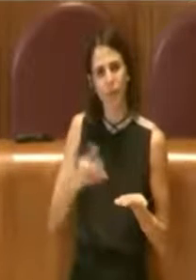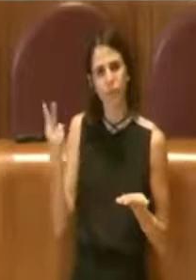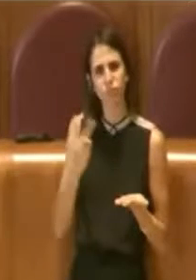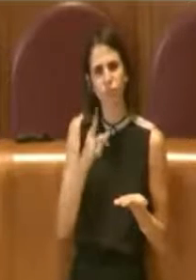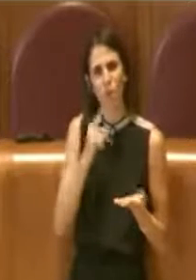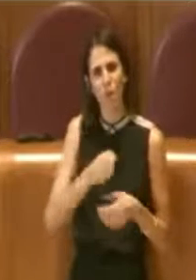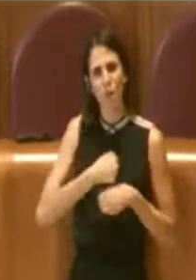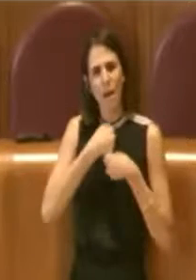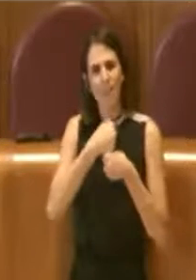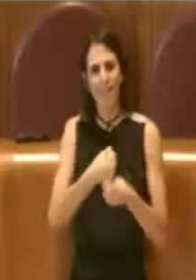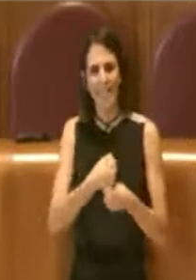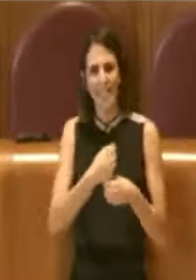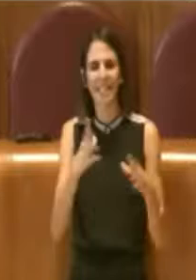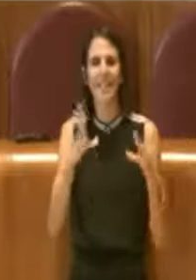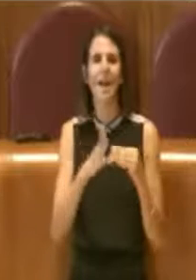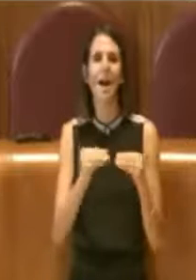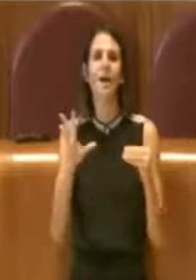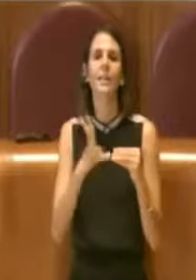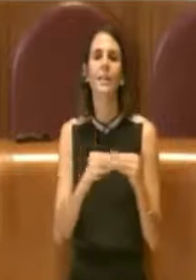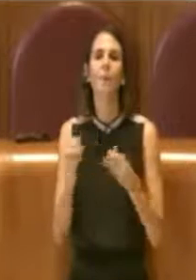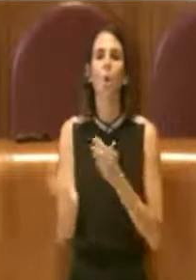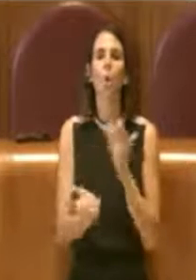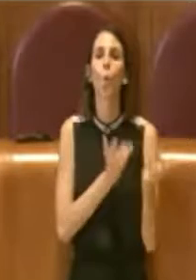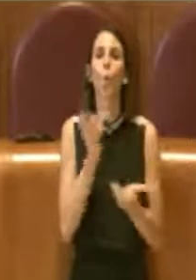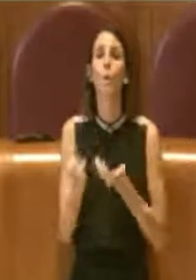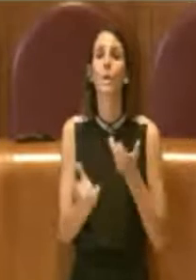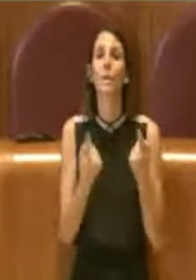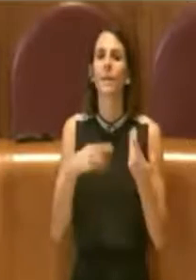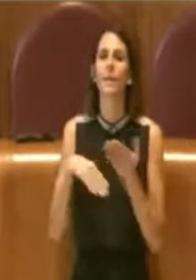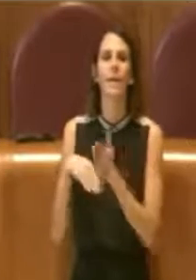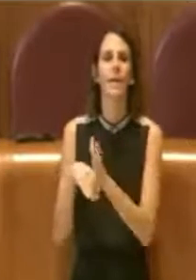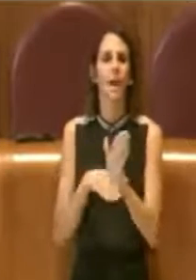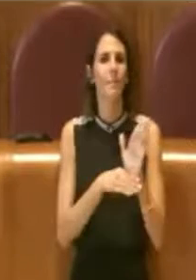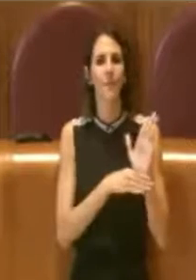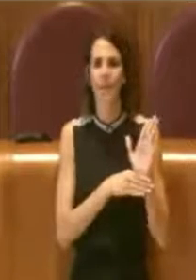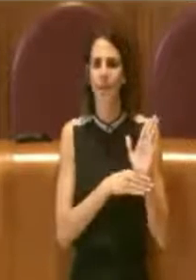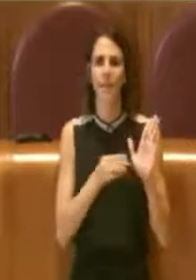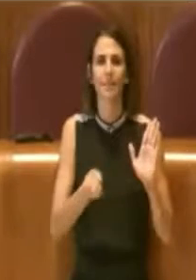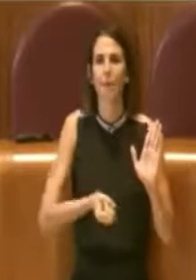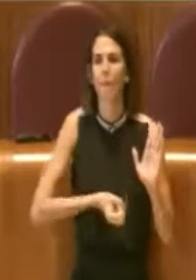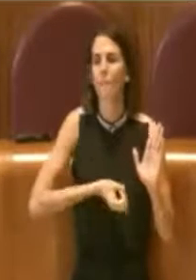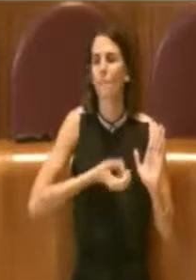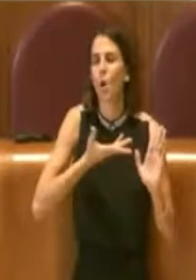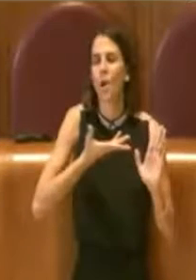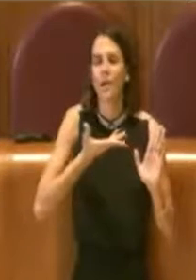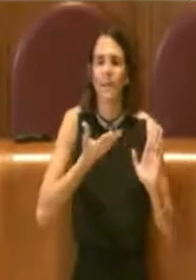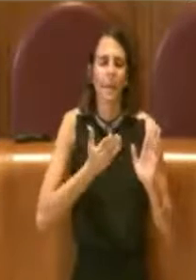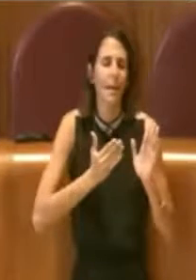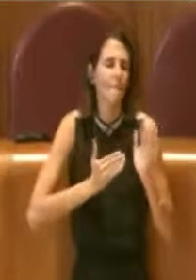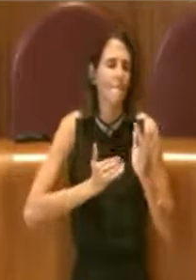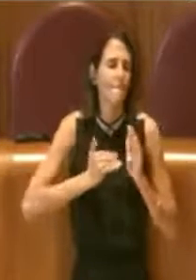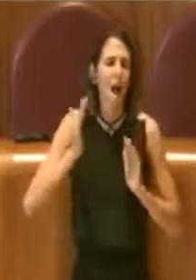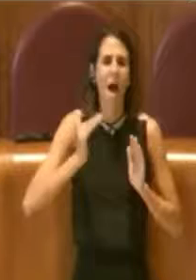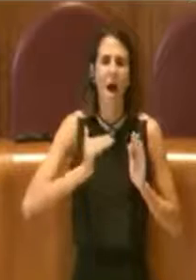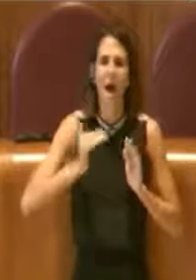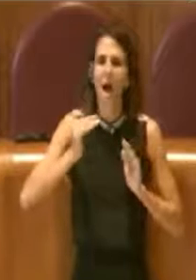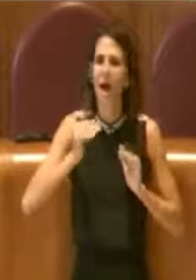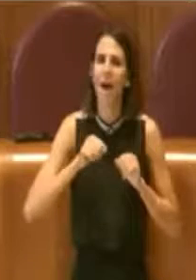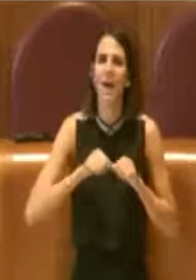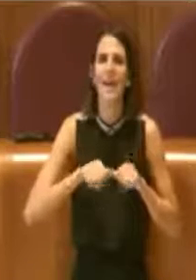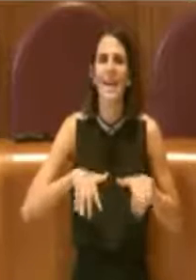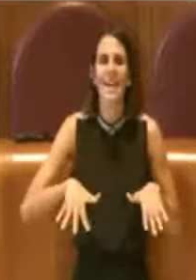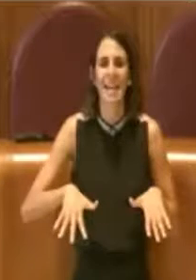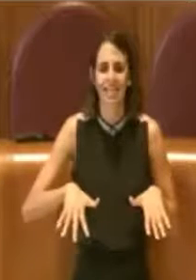che è l'artigianato culinario rappresenta veramente l'espressione più importante di quelle che sono poi le radici del denius